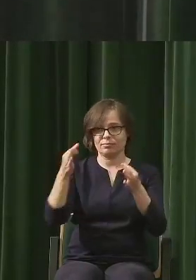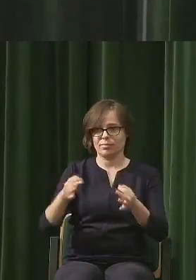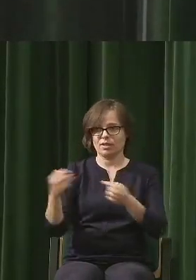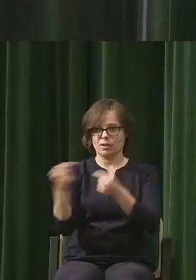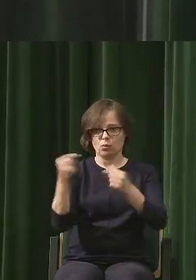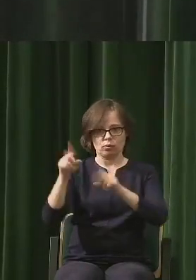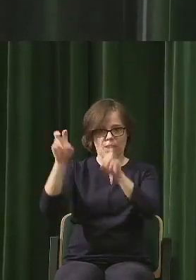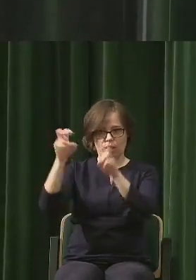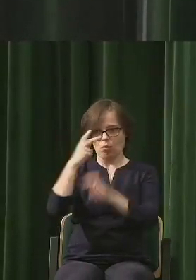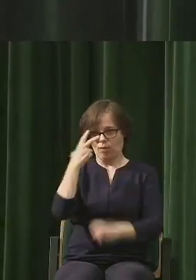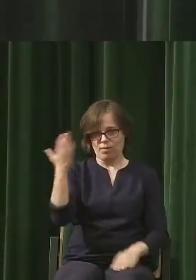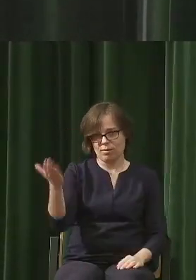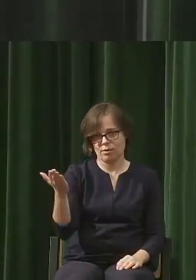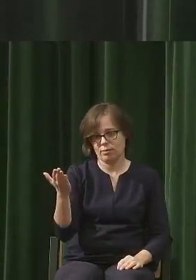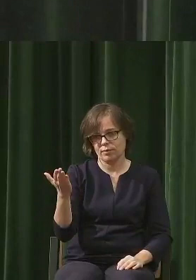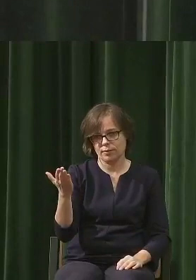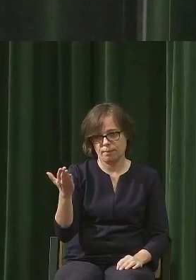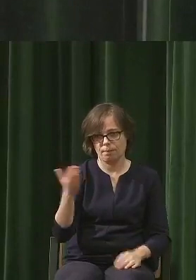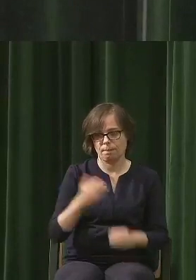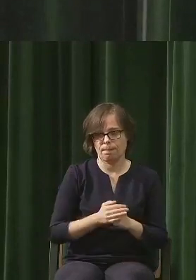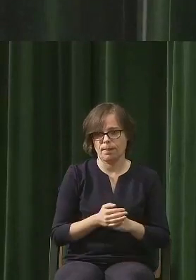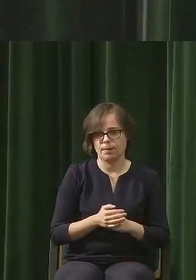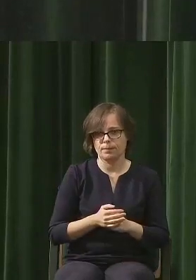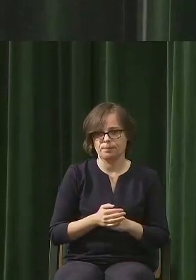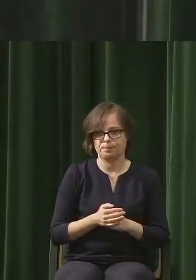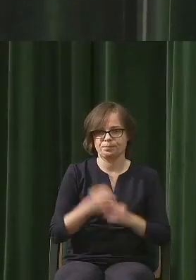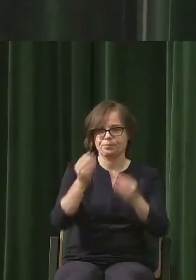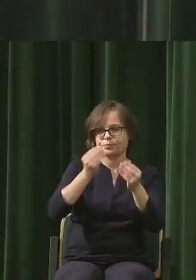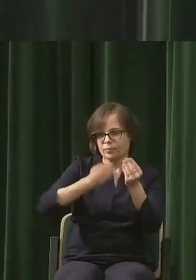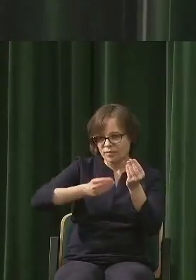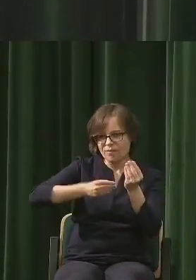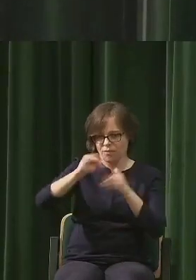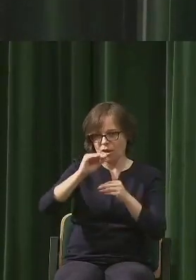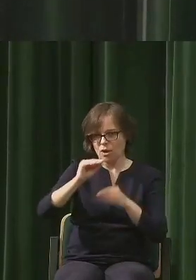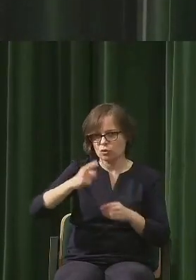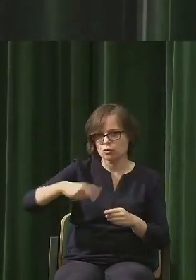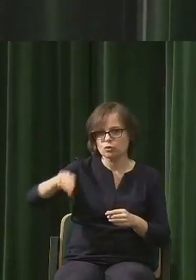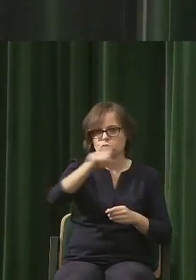I zdecydowana większość, myślę, że